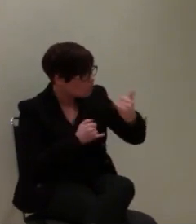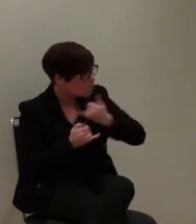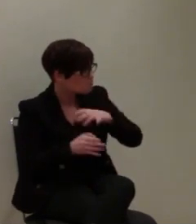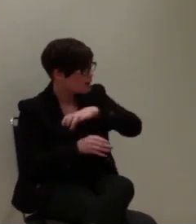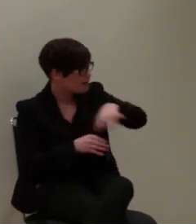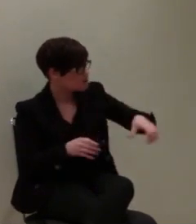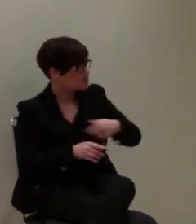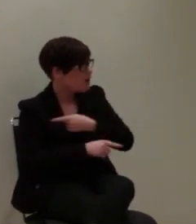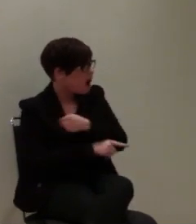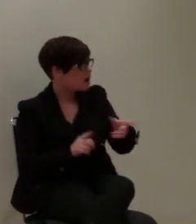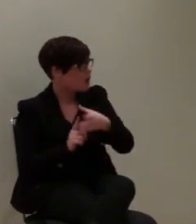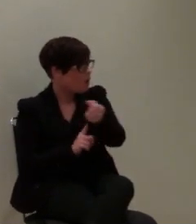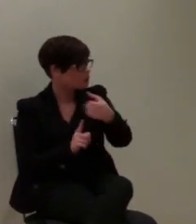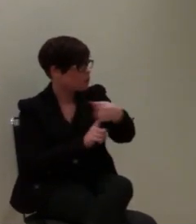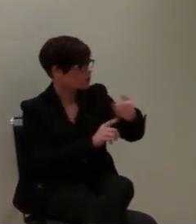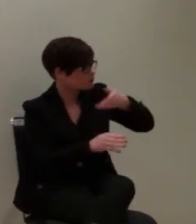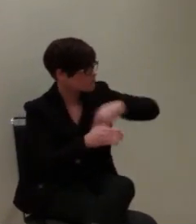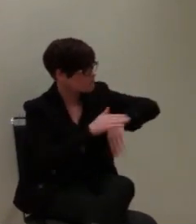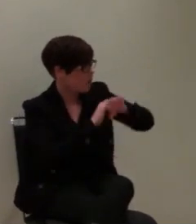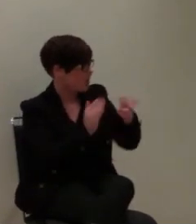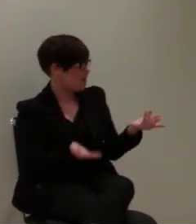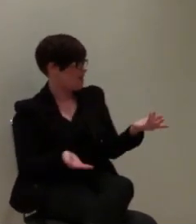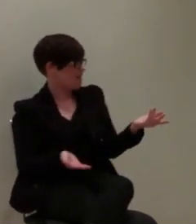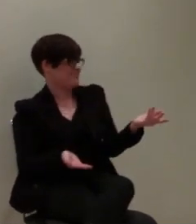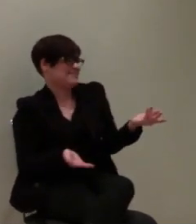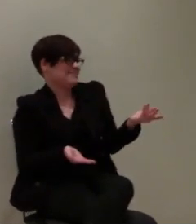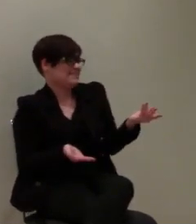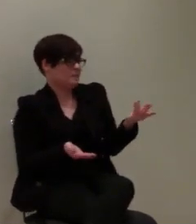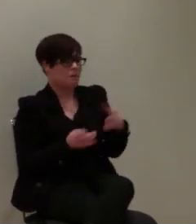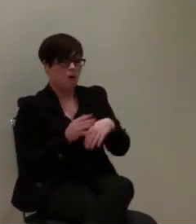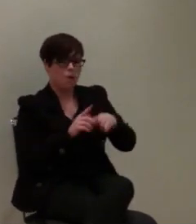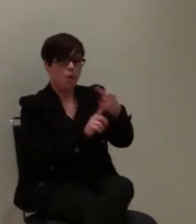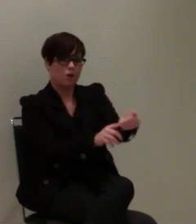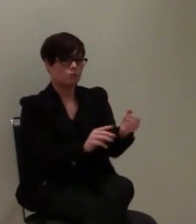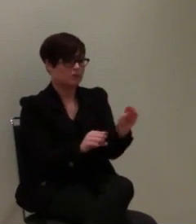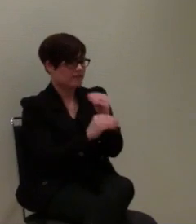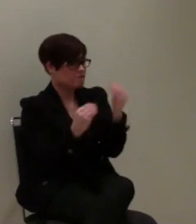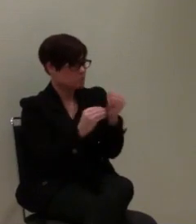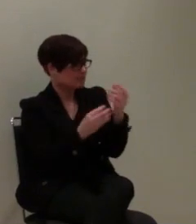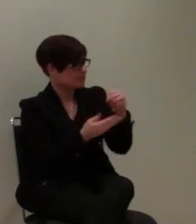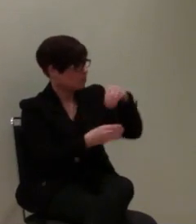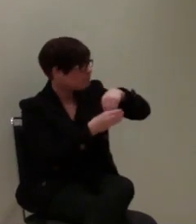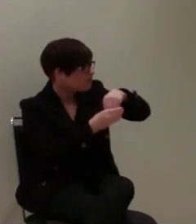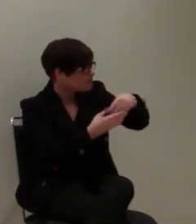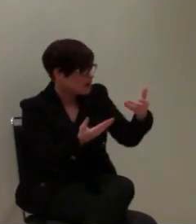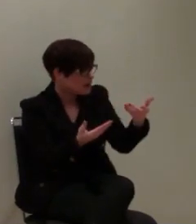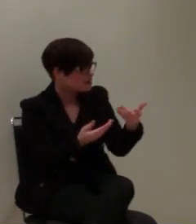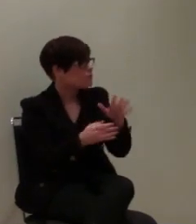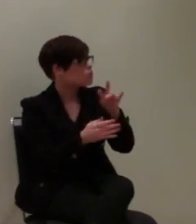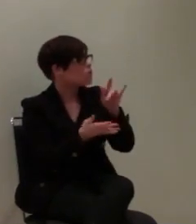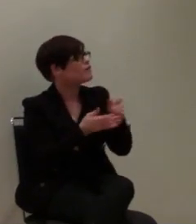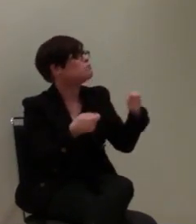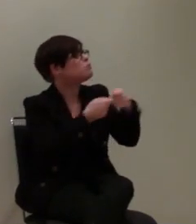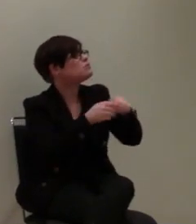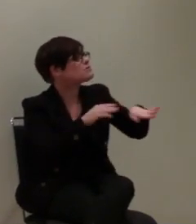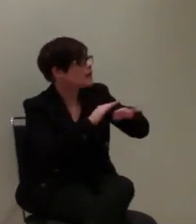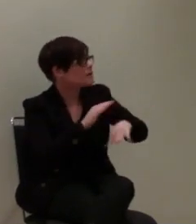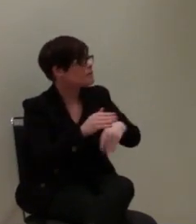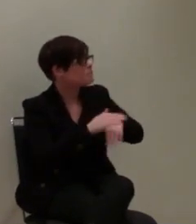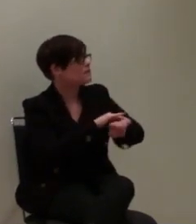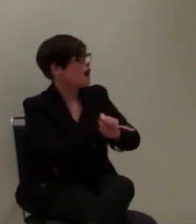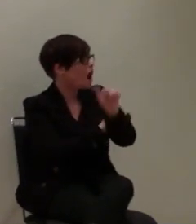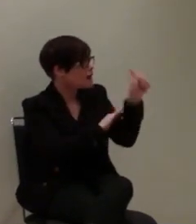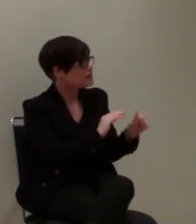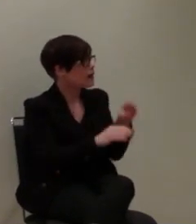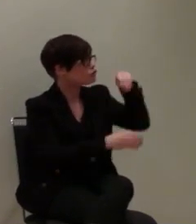eingehen, alle geortet werden. Zu einem Überfluss werden diese Ortungsinformationen je nach Bundesland bis zu einem Jahr